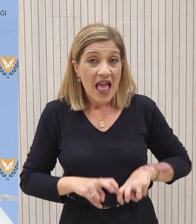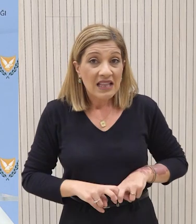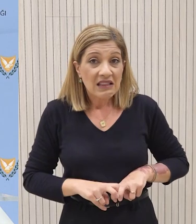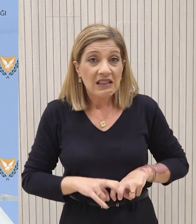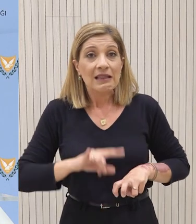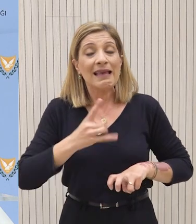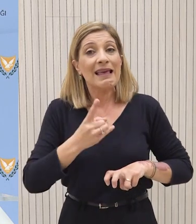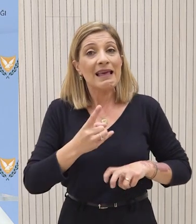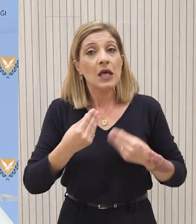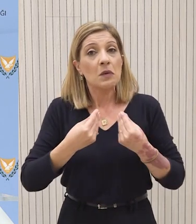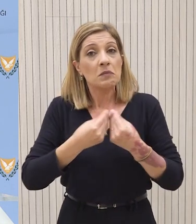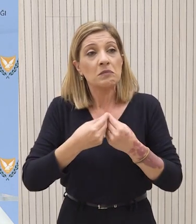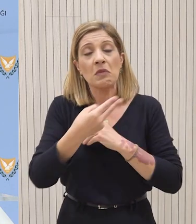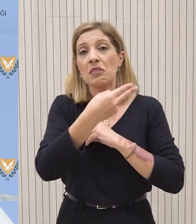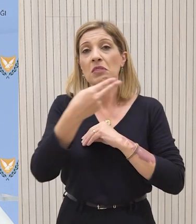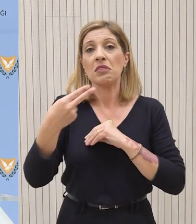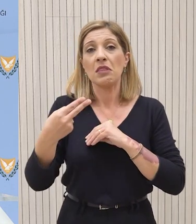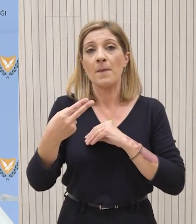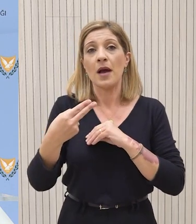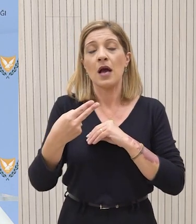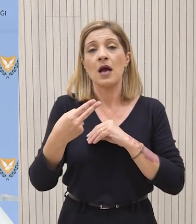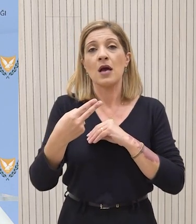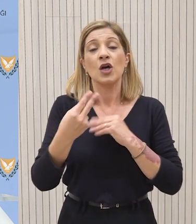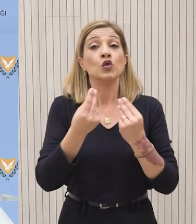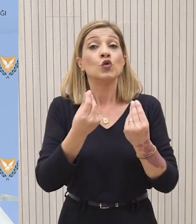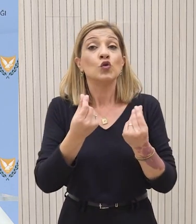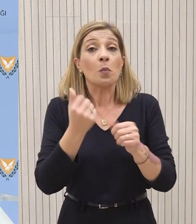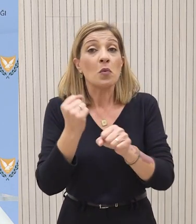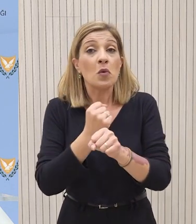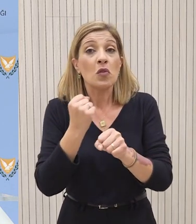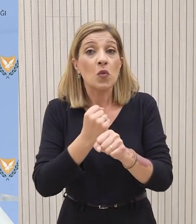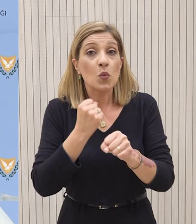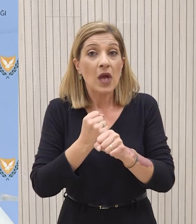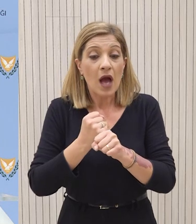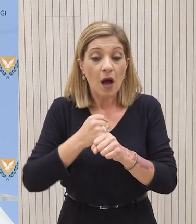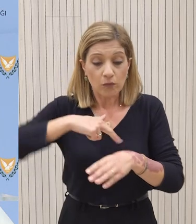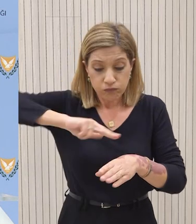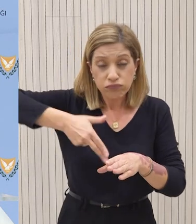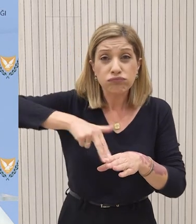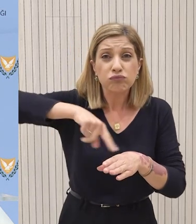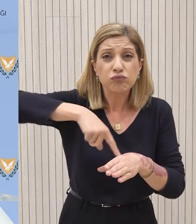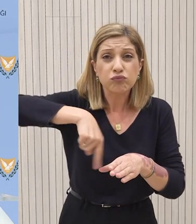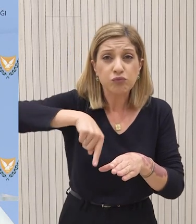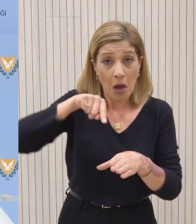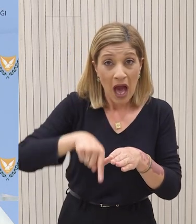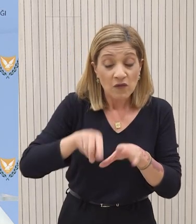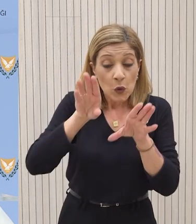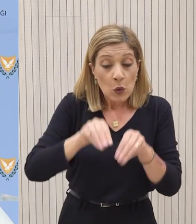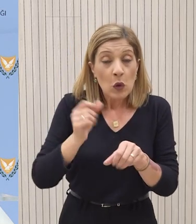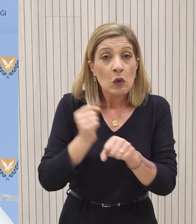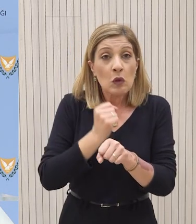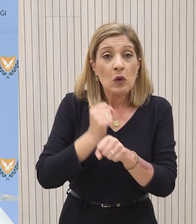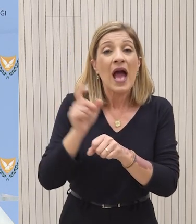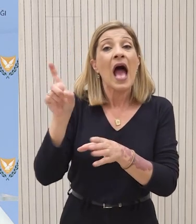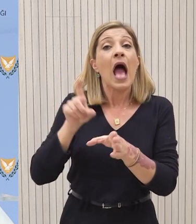και σύνδεση στον ίδιο που ήταν στον τρόπο ανάπτυξης του διδάσματος ότι από την ανακοίνωση της εταιρείας τουλάχιστον